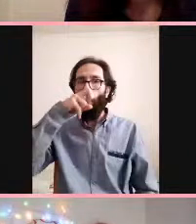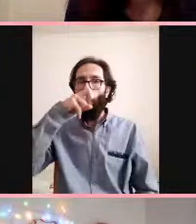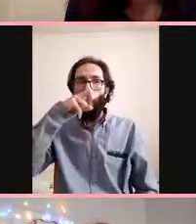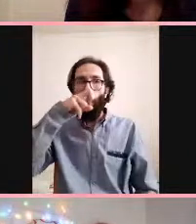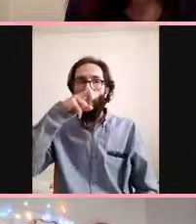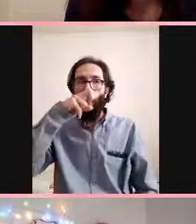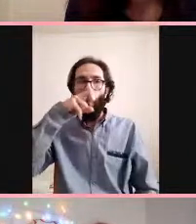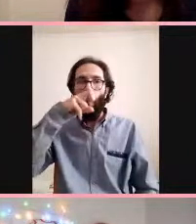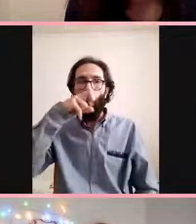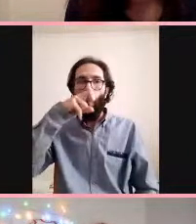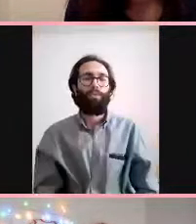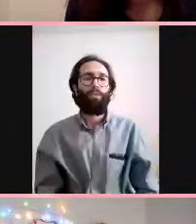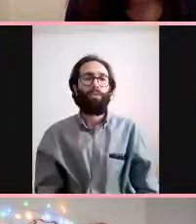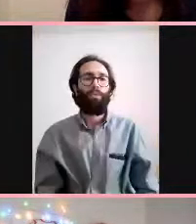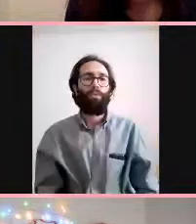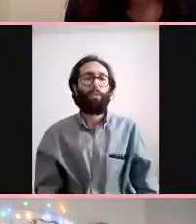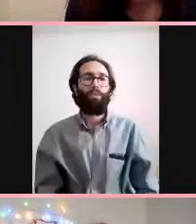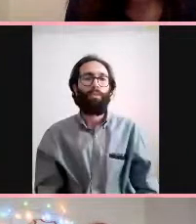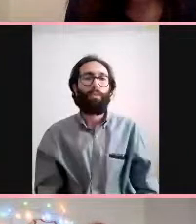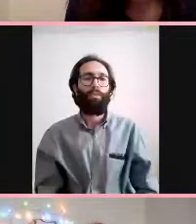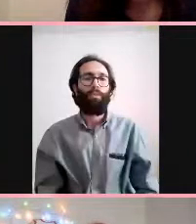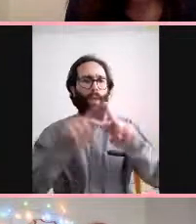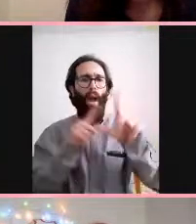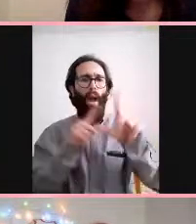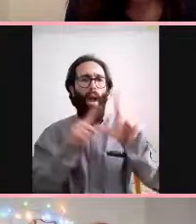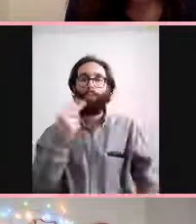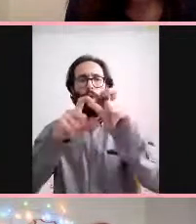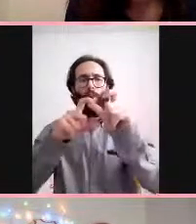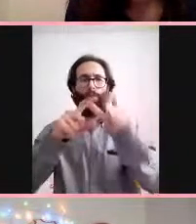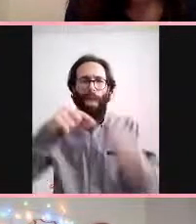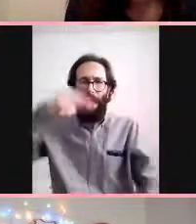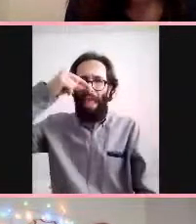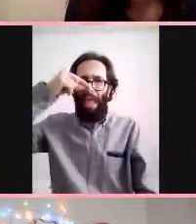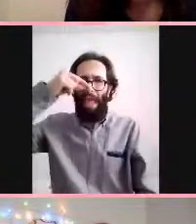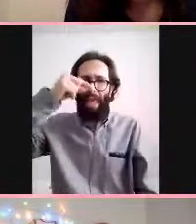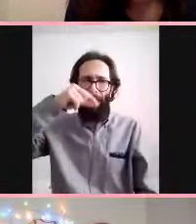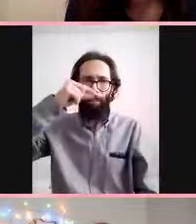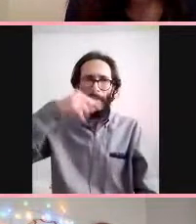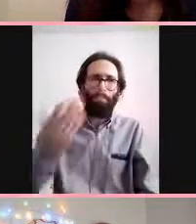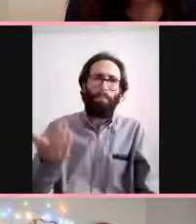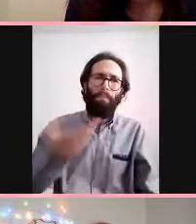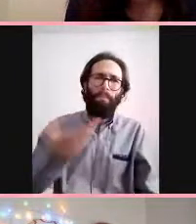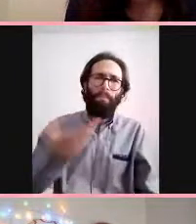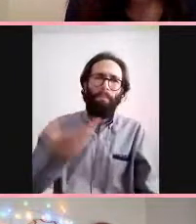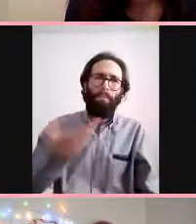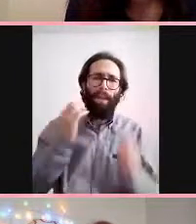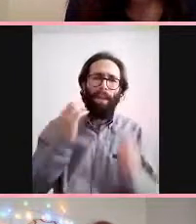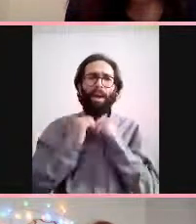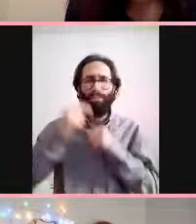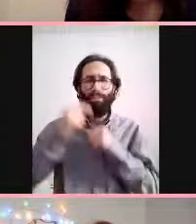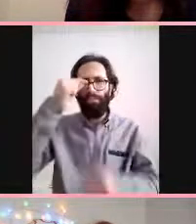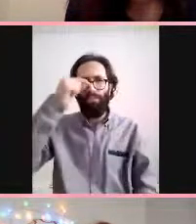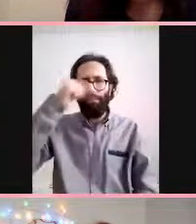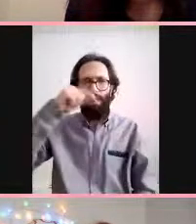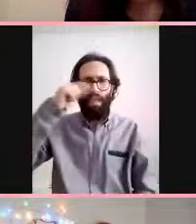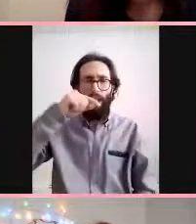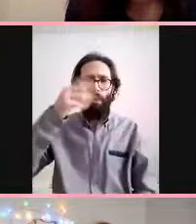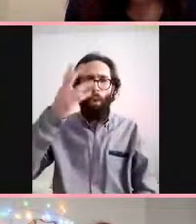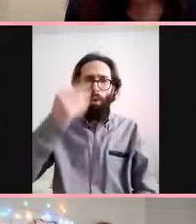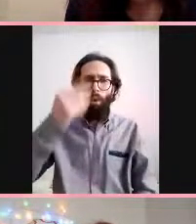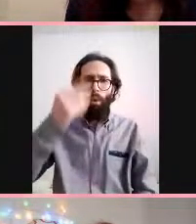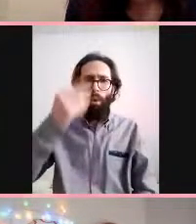ki genel olarak gripte burun içlerindeki etlerin şişmesiyle birlikte burun tıkanıklığı ve koku kaybı görülüyor orken